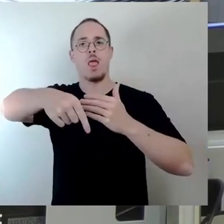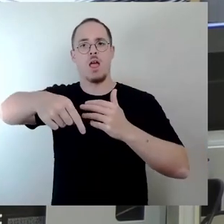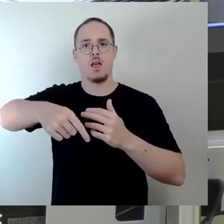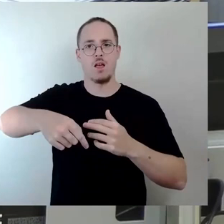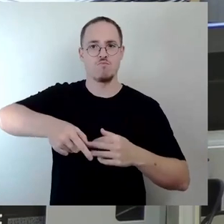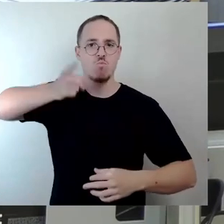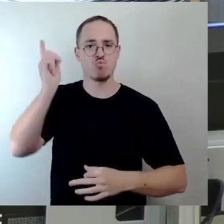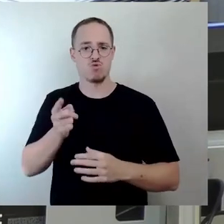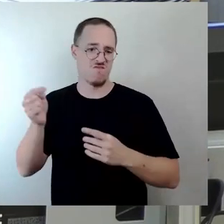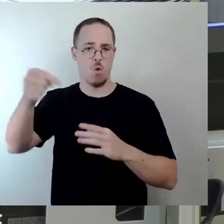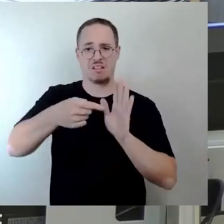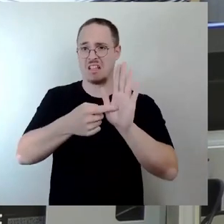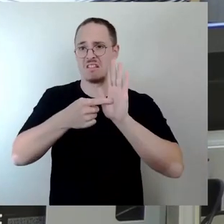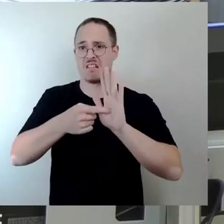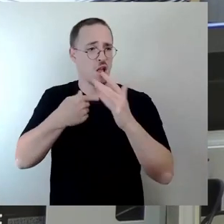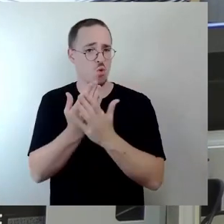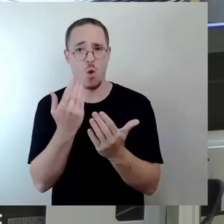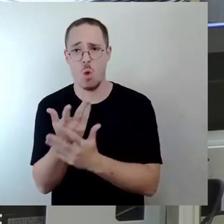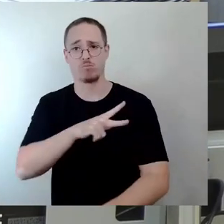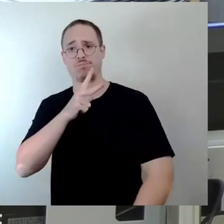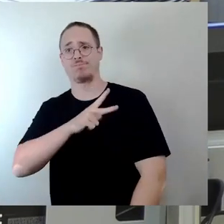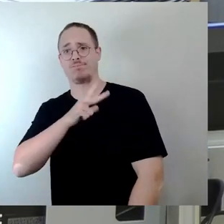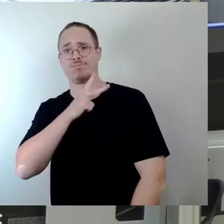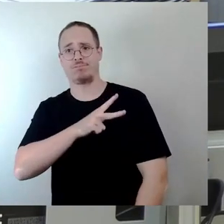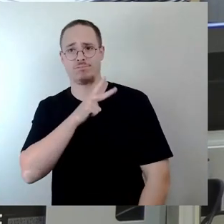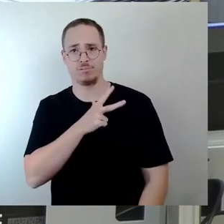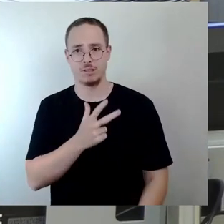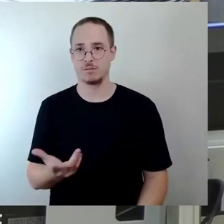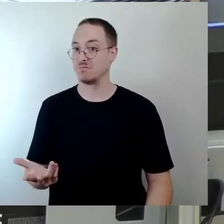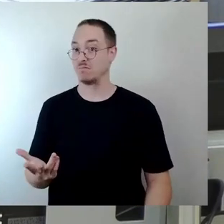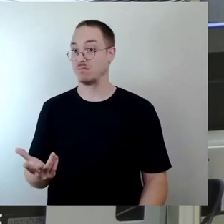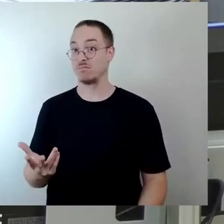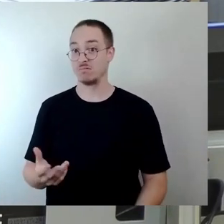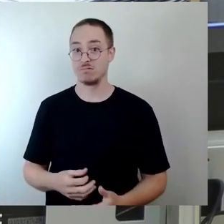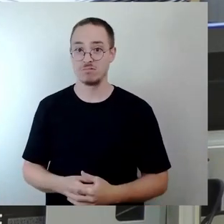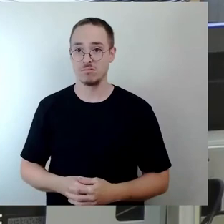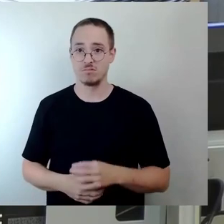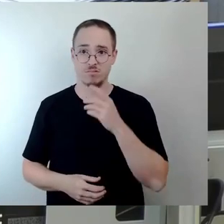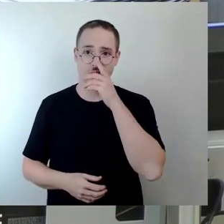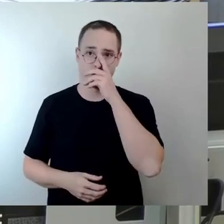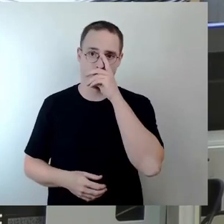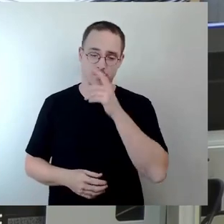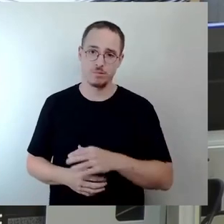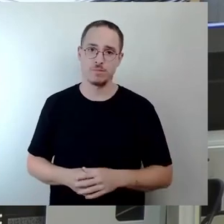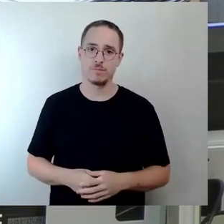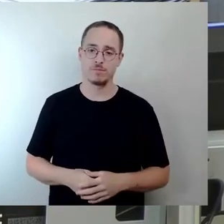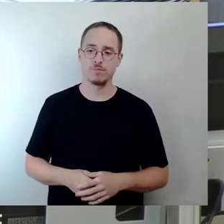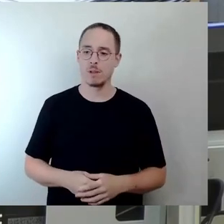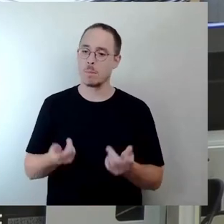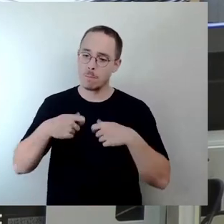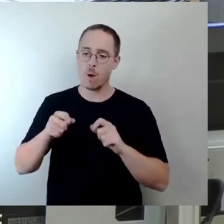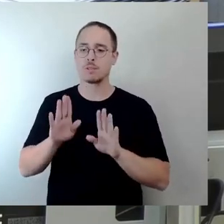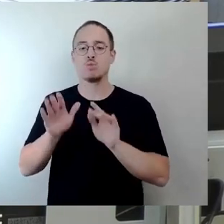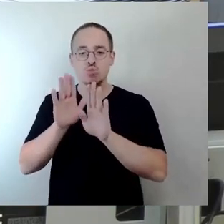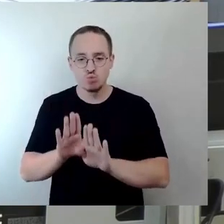immer zeigen, dass es was Neues ist. Wenn man etwas bescheidener beim Bauen ist und wenn das passiert, dann hat sich diese Rede gelohnt. Vielen Dank.